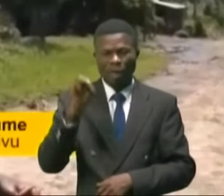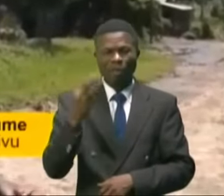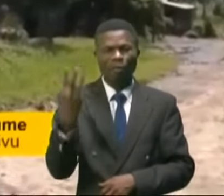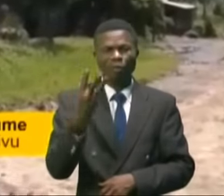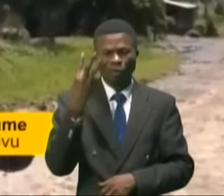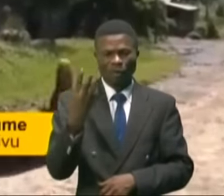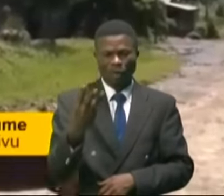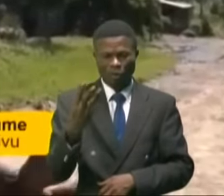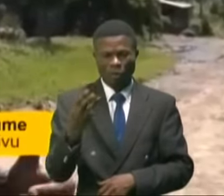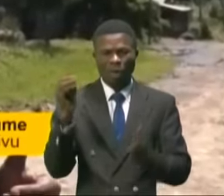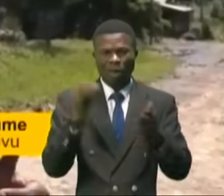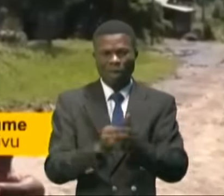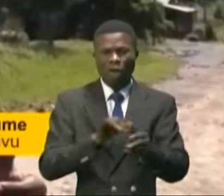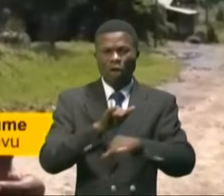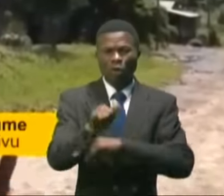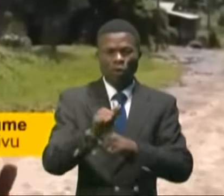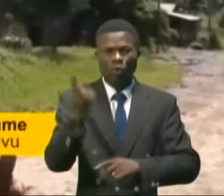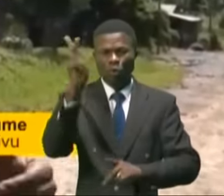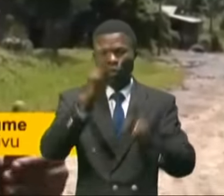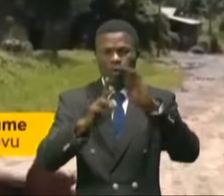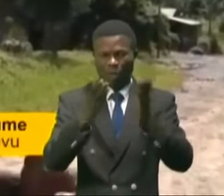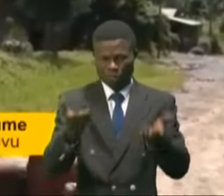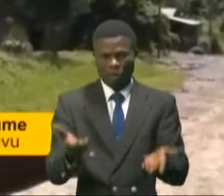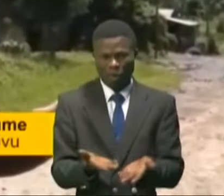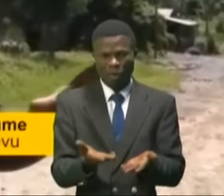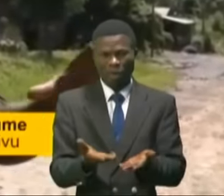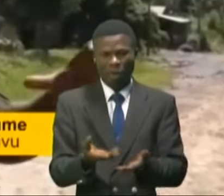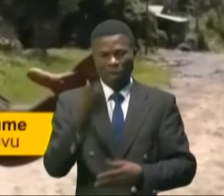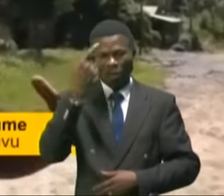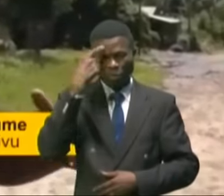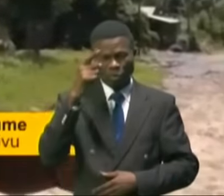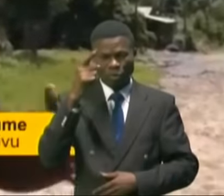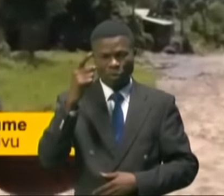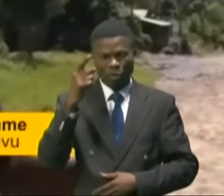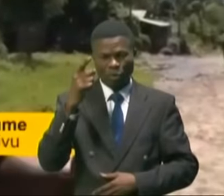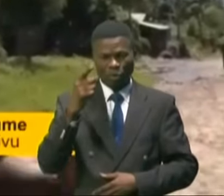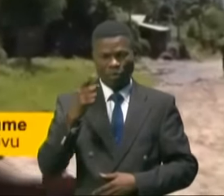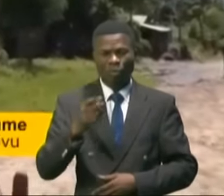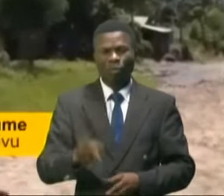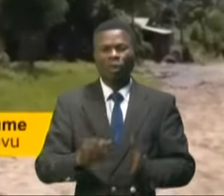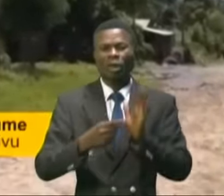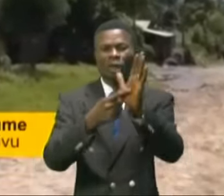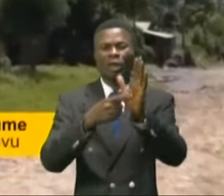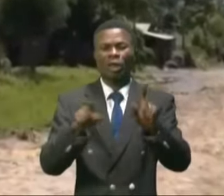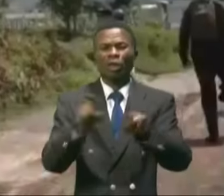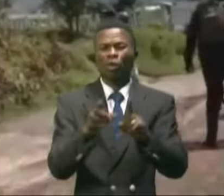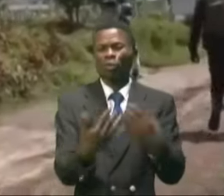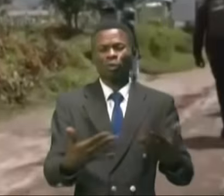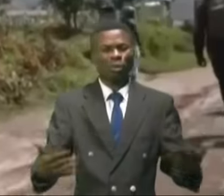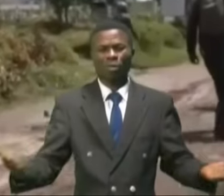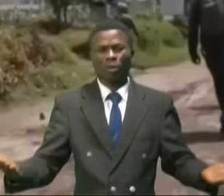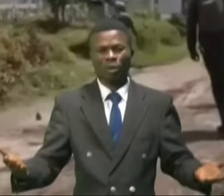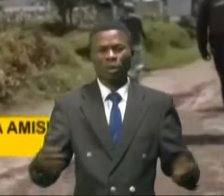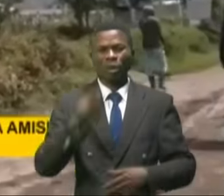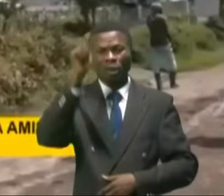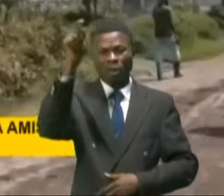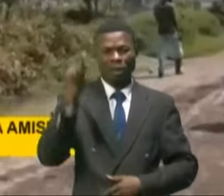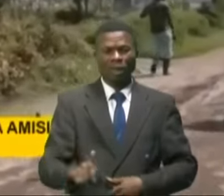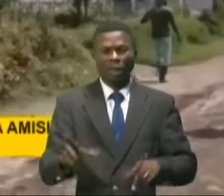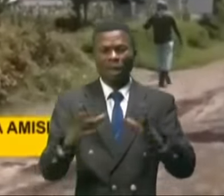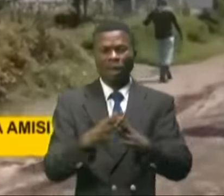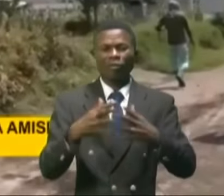veulent encore manipuler notre population pour l'exposer comme un bouclier humain. L'armée et ses